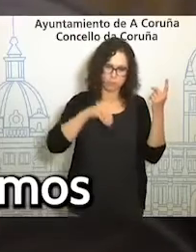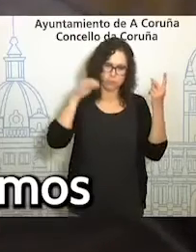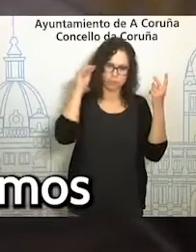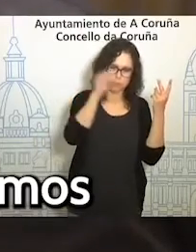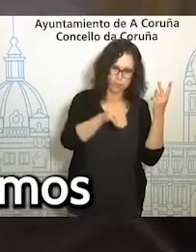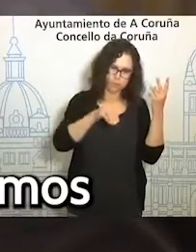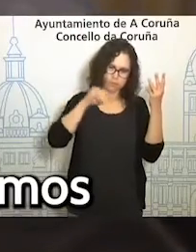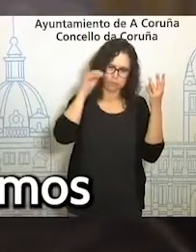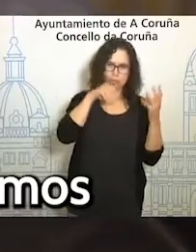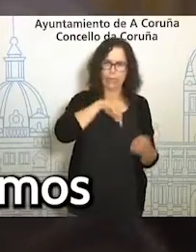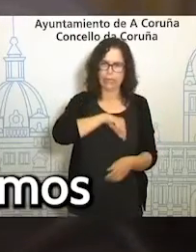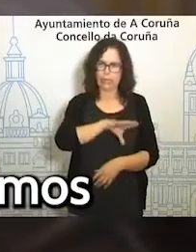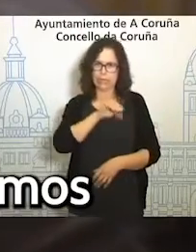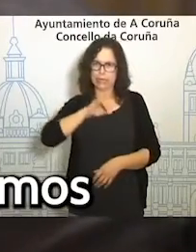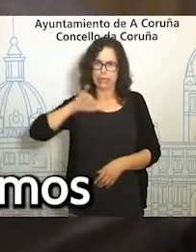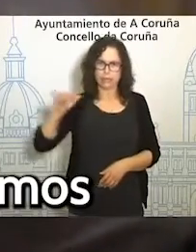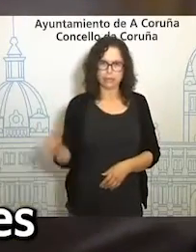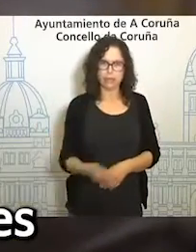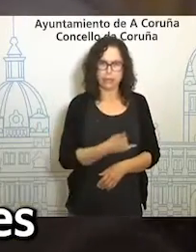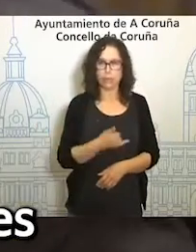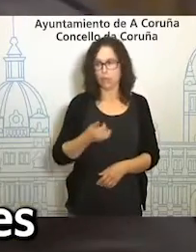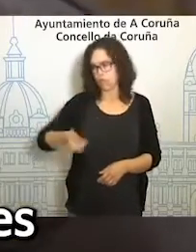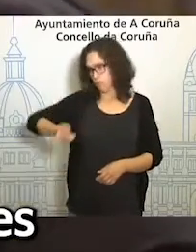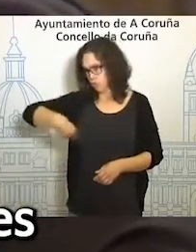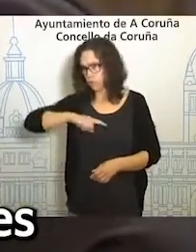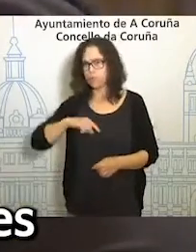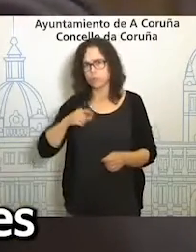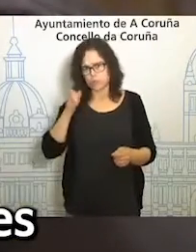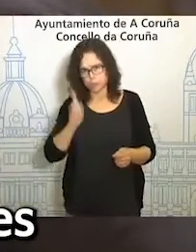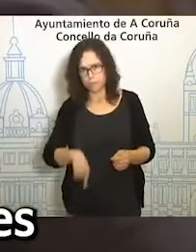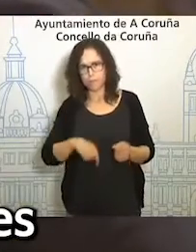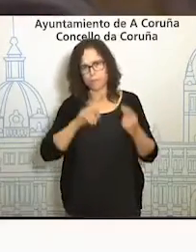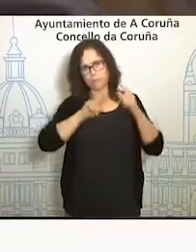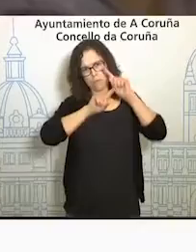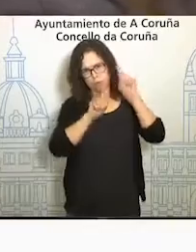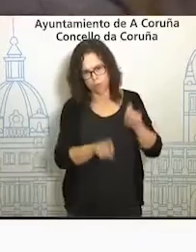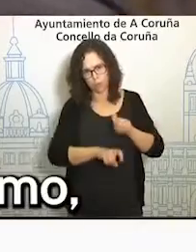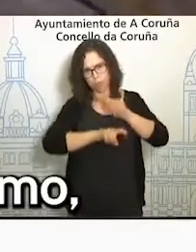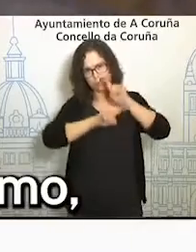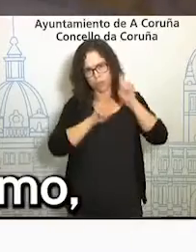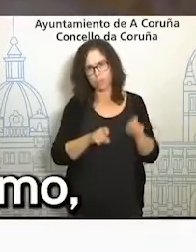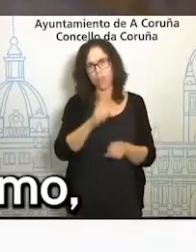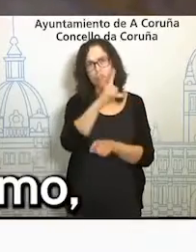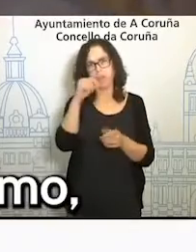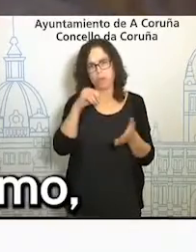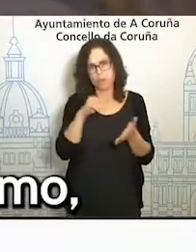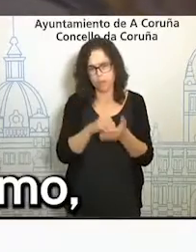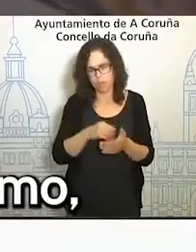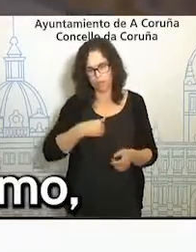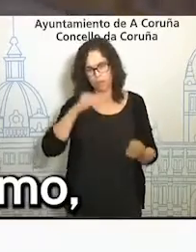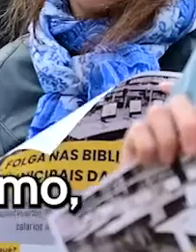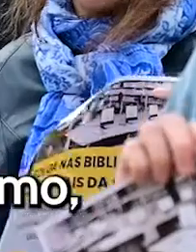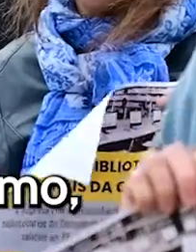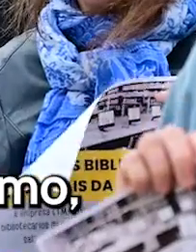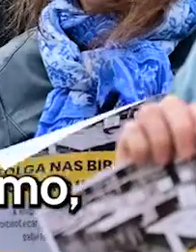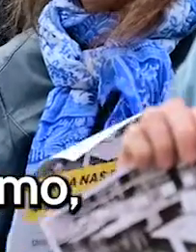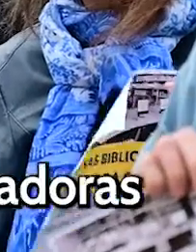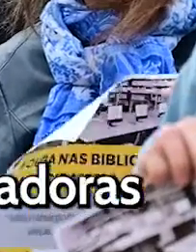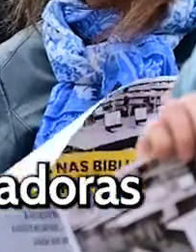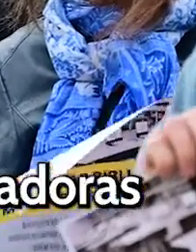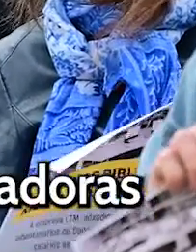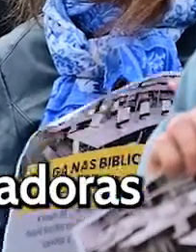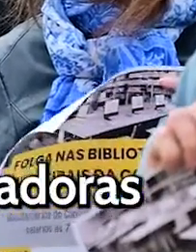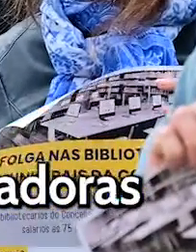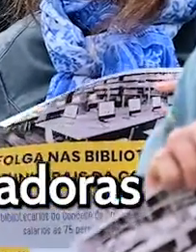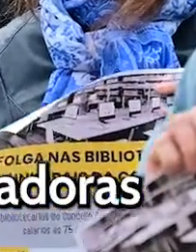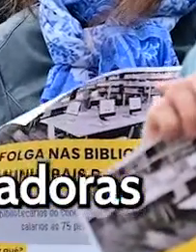evidentemente, tamén estamos cansos e cansas de ter que preguntar cem veces polo mismo, repetir cem veces o mesmo, exixir cem veces o mesmo,